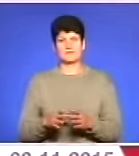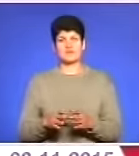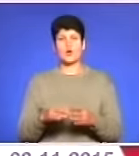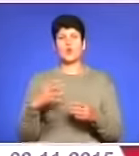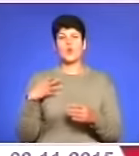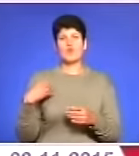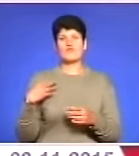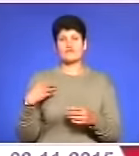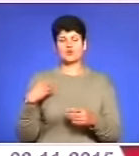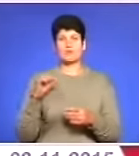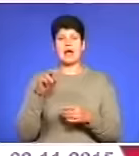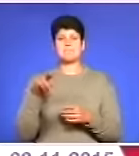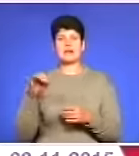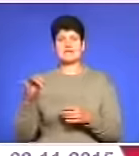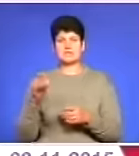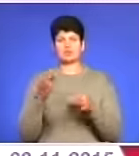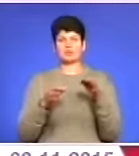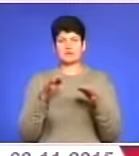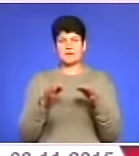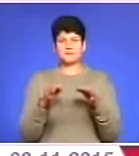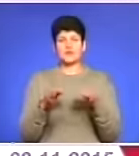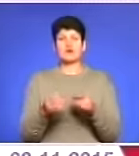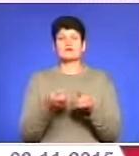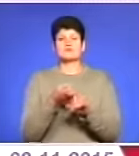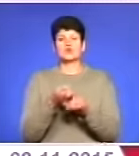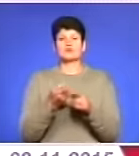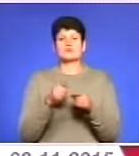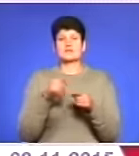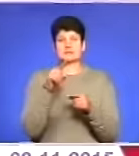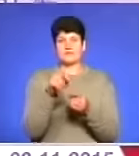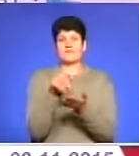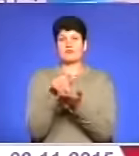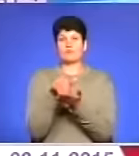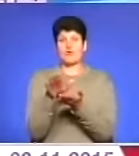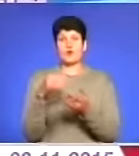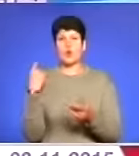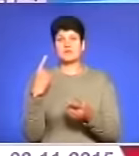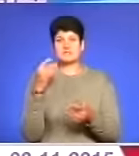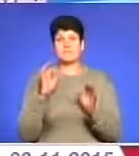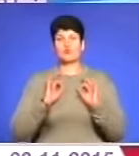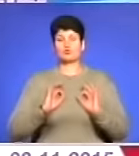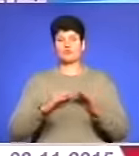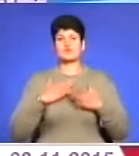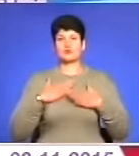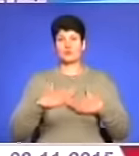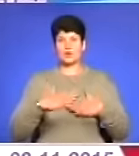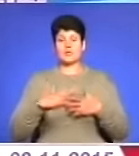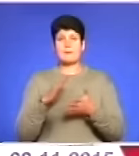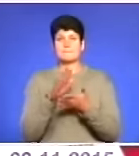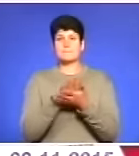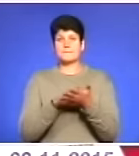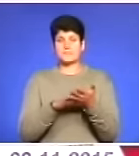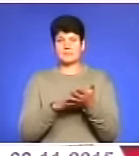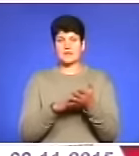у Львівському апеляційному суді. Оскільки суд першої інстанції відмовив обласній прокуратурі у задоволенні позивних вимог,